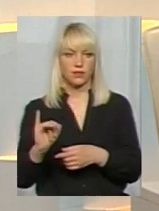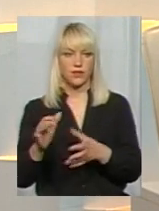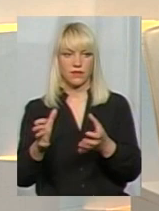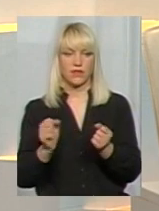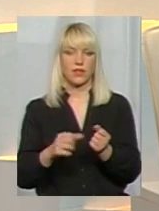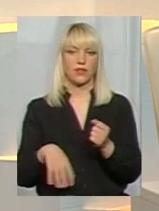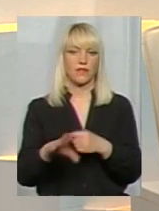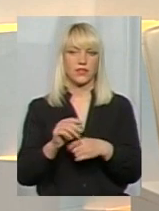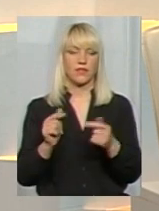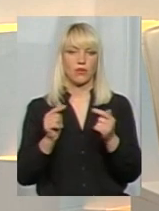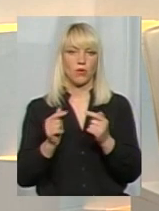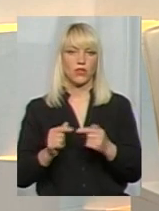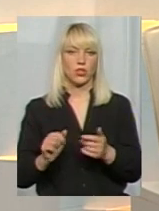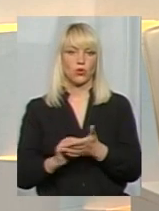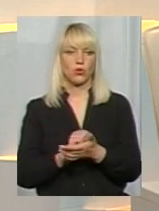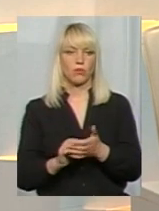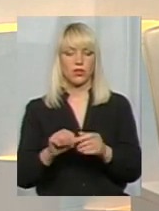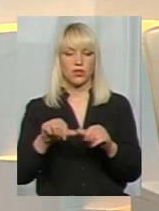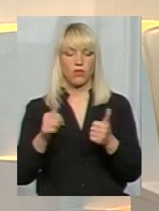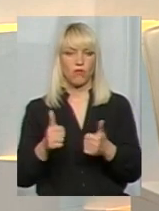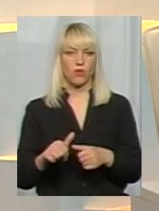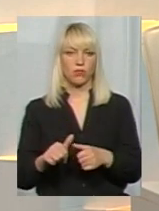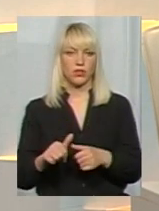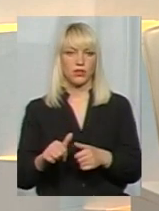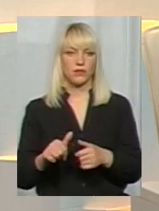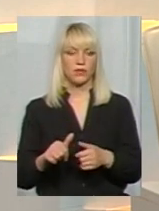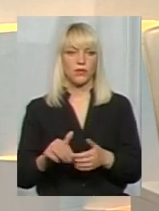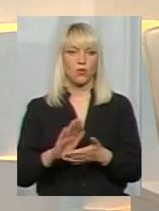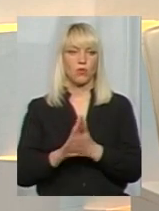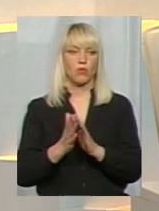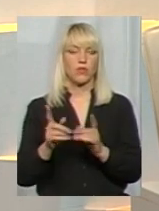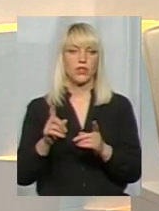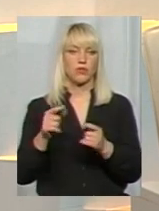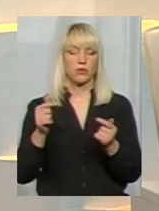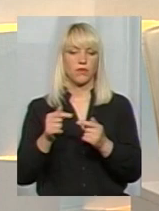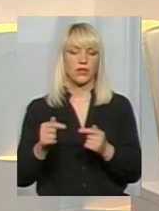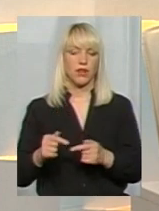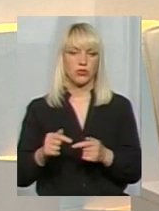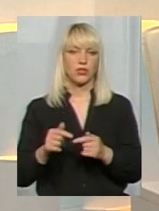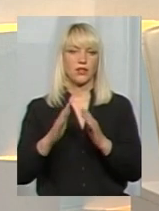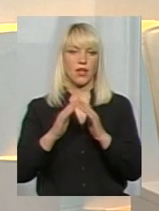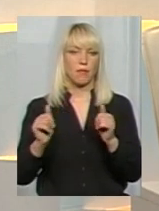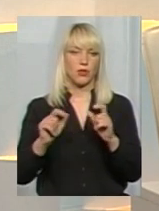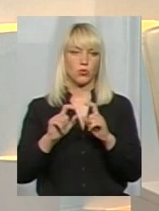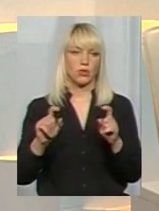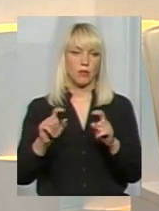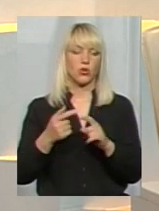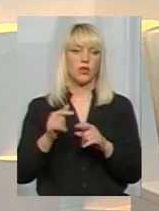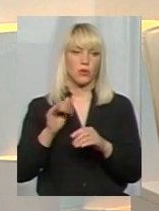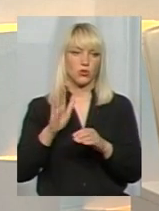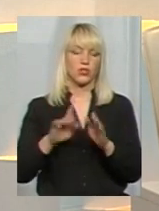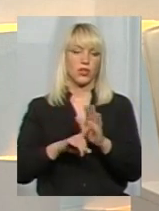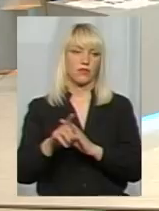взяти всі відповідні документи, оформити відповідні умови такими, які відповідають наметовому табору, і тоді він функціонує.